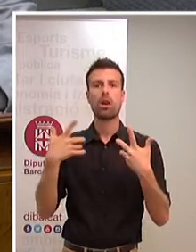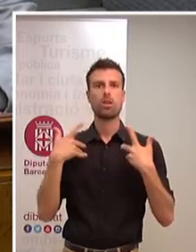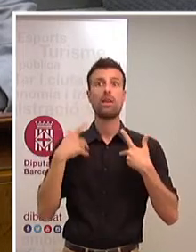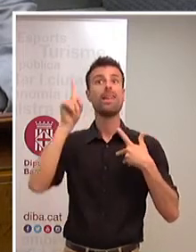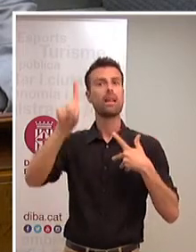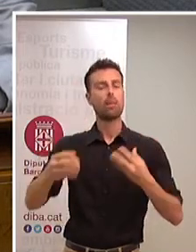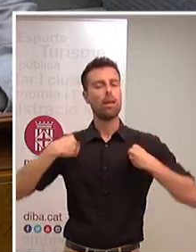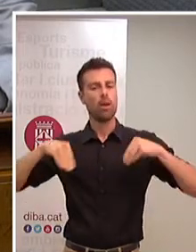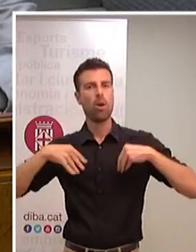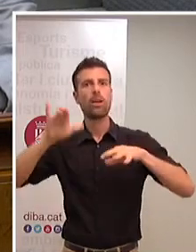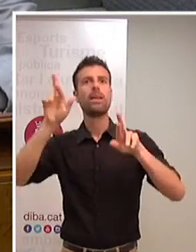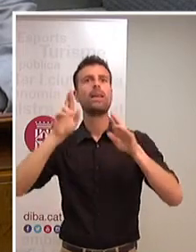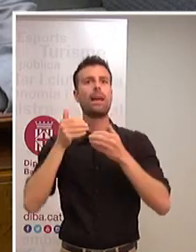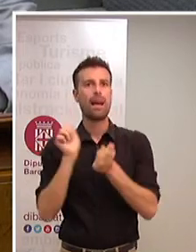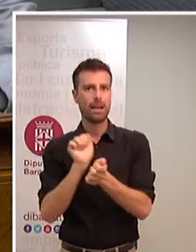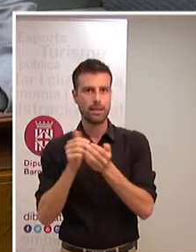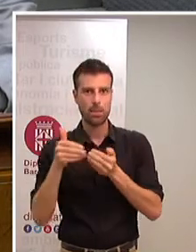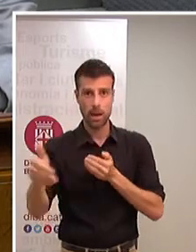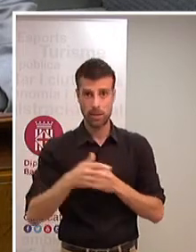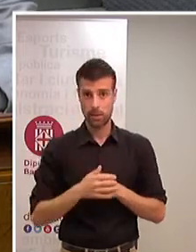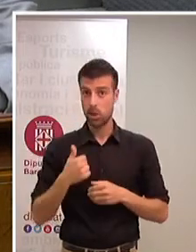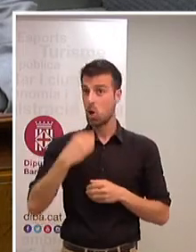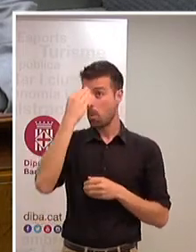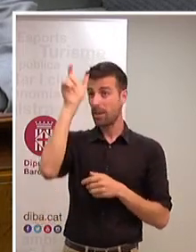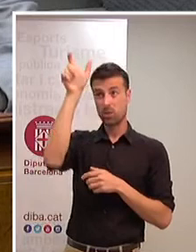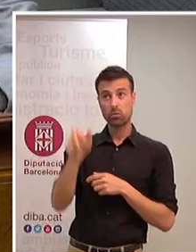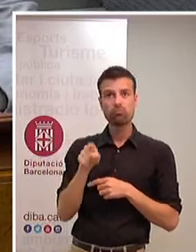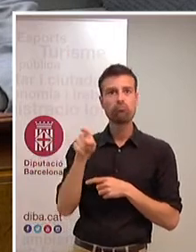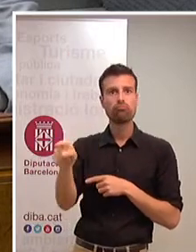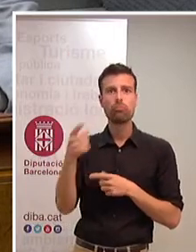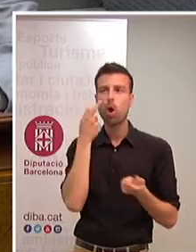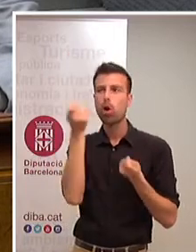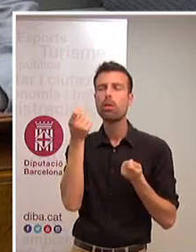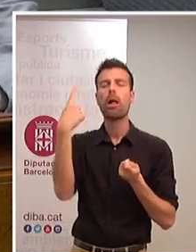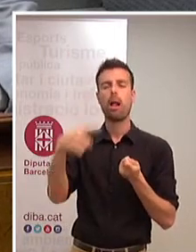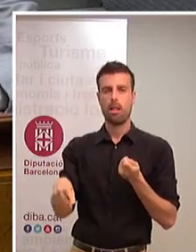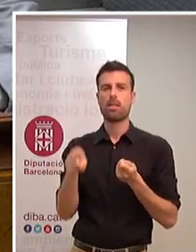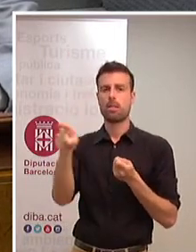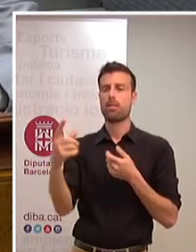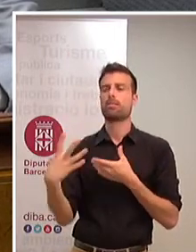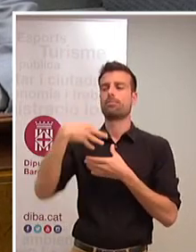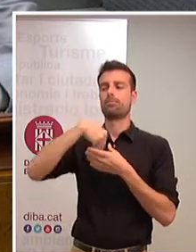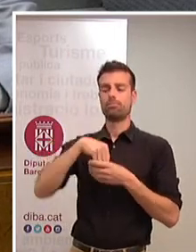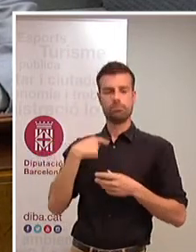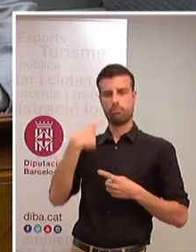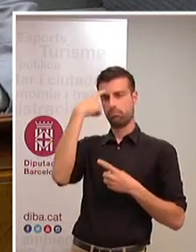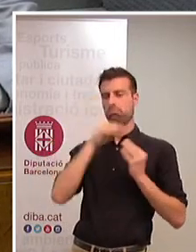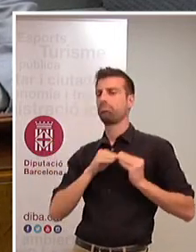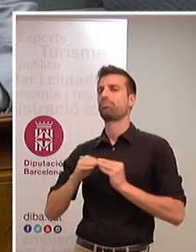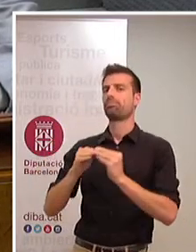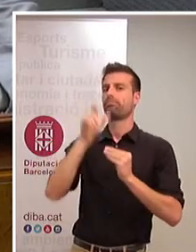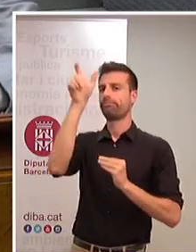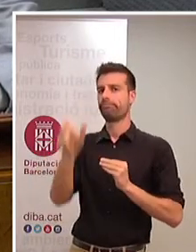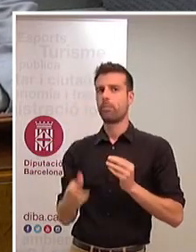goig i l'esperança. Jo crec que ets una dona mesurada, creiem en el nostre grup que ets una dona mesurada i que